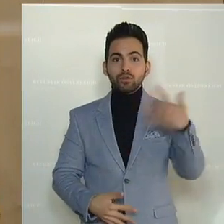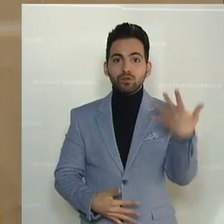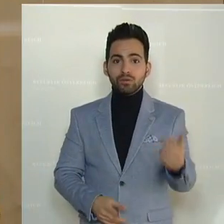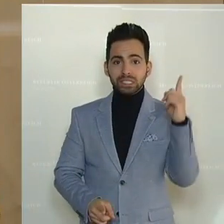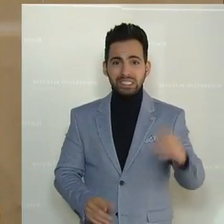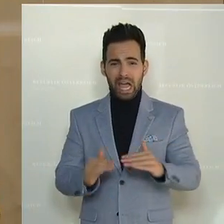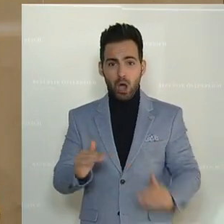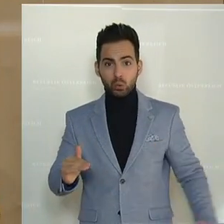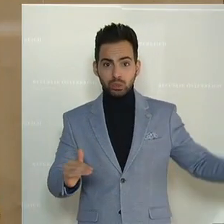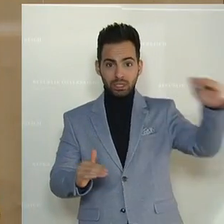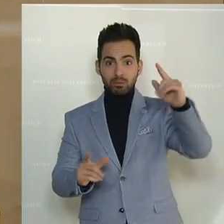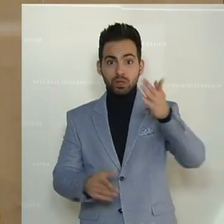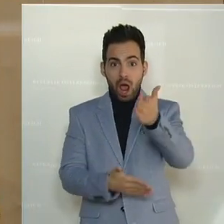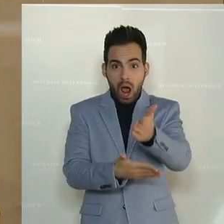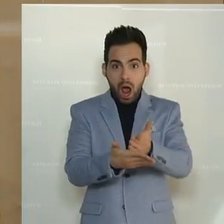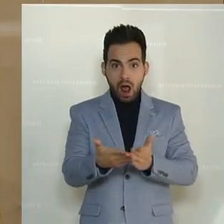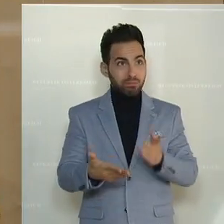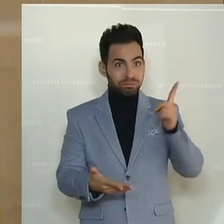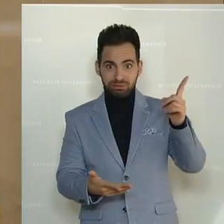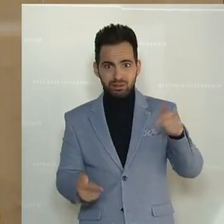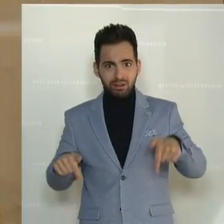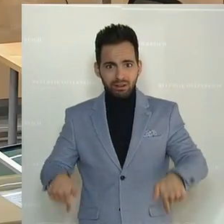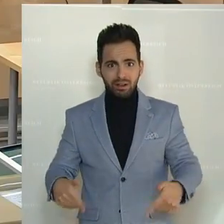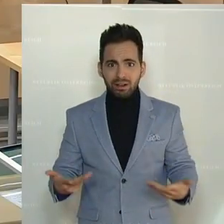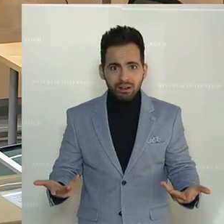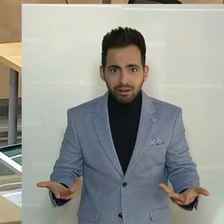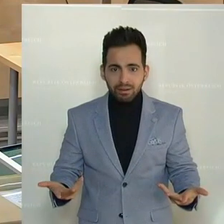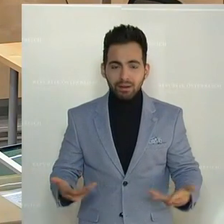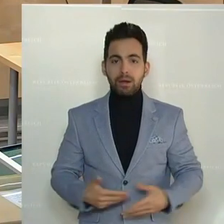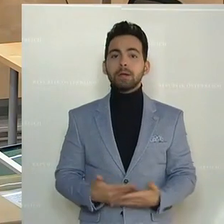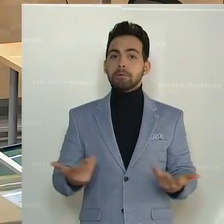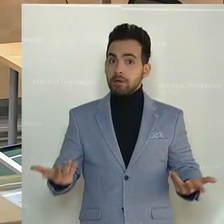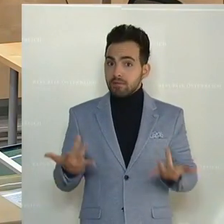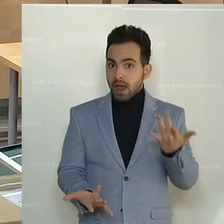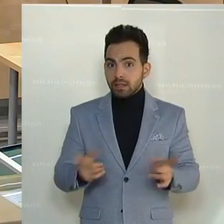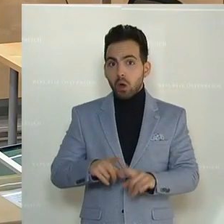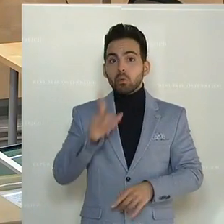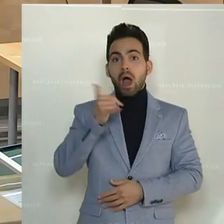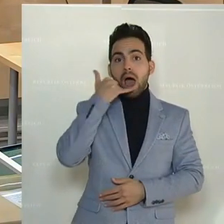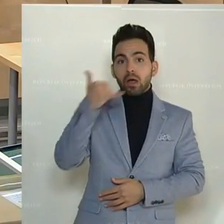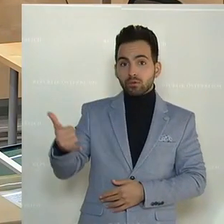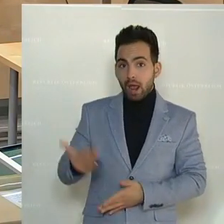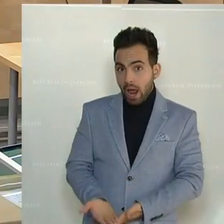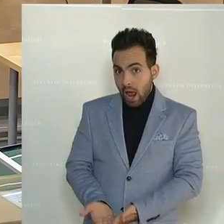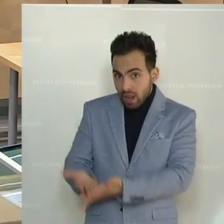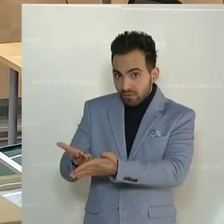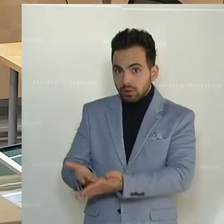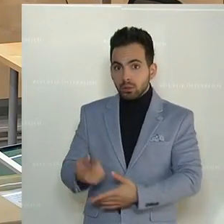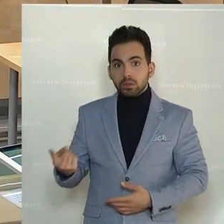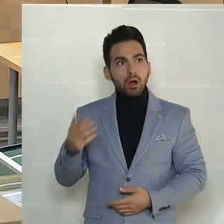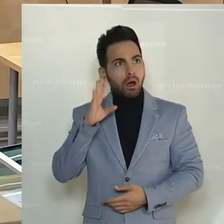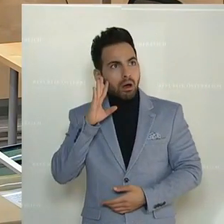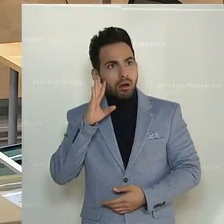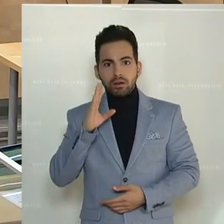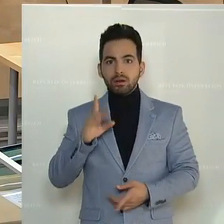Das ist die Hälfte von dem, was bei uns passiert ist. Vielleicht hat er auch noch angerufen, um ihm zu helfen und er hat es genauso gut